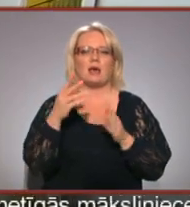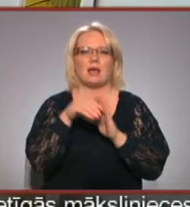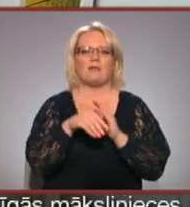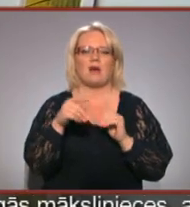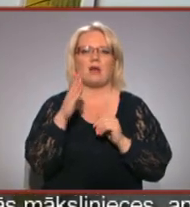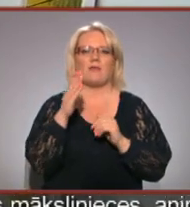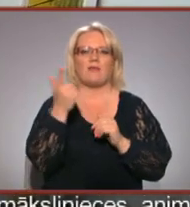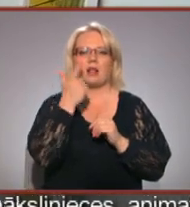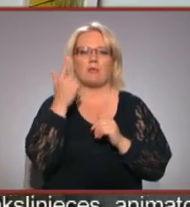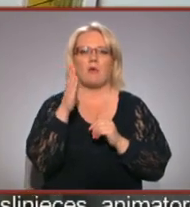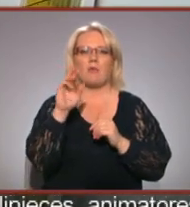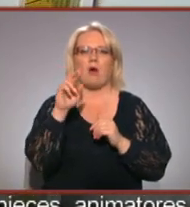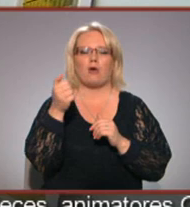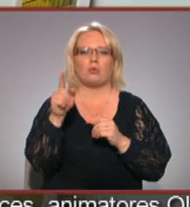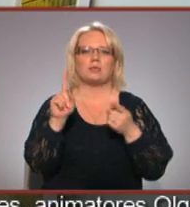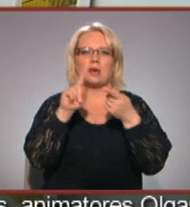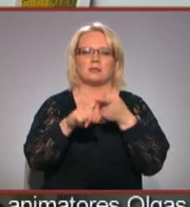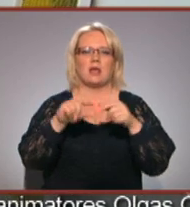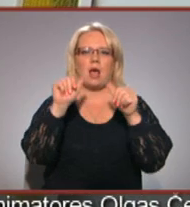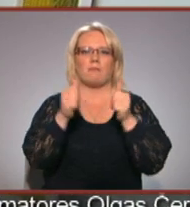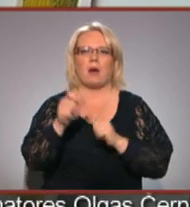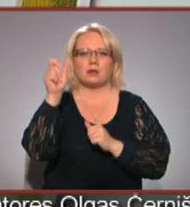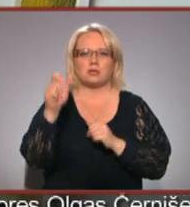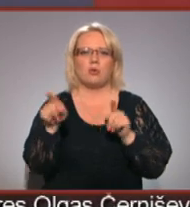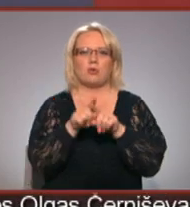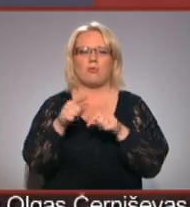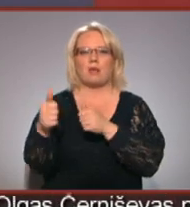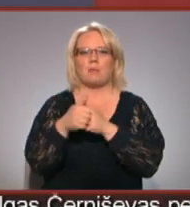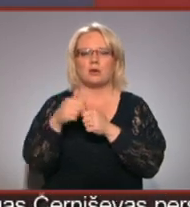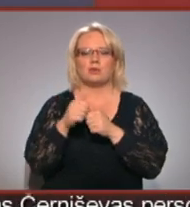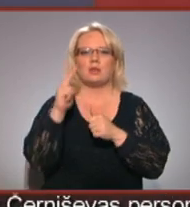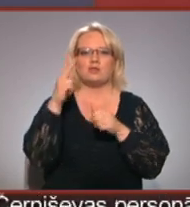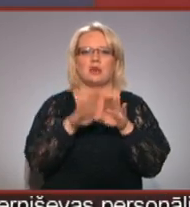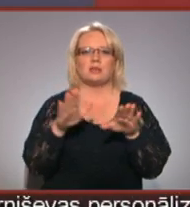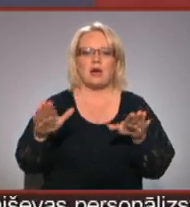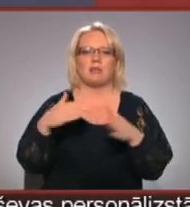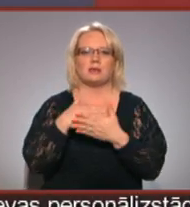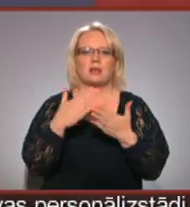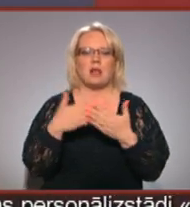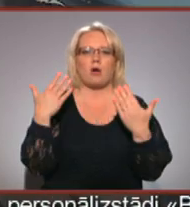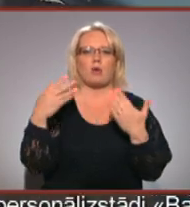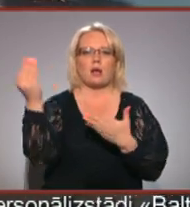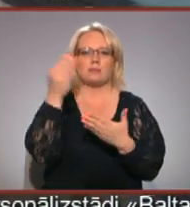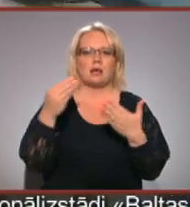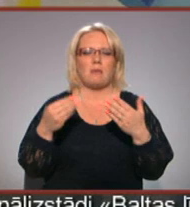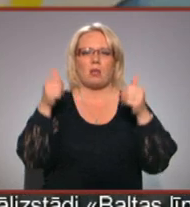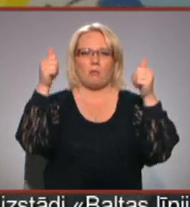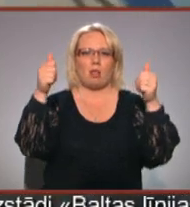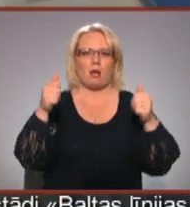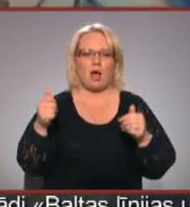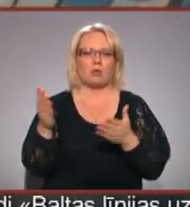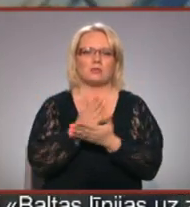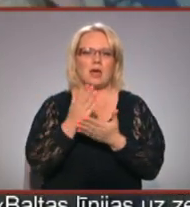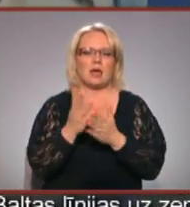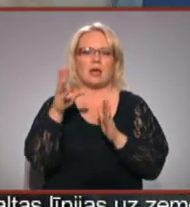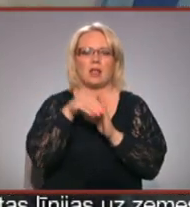Jāni Borgu un viņi sasēsti ar mākslasniecu un turpat blakus trešās izstādes daļā ar rokām zīmētu plakātu sērijā, ietverot